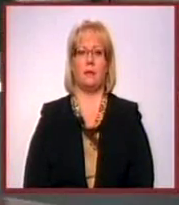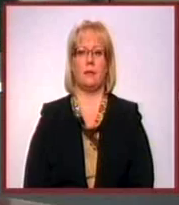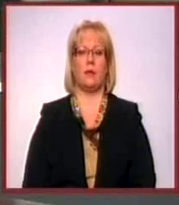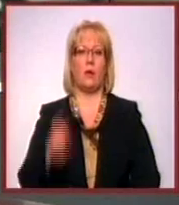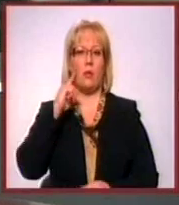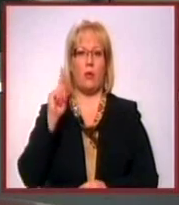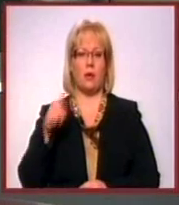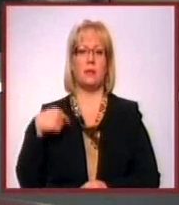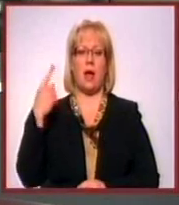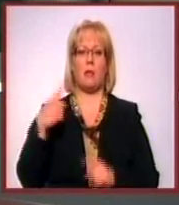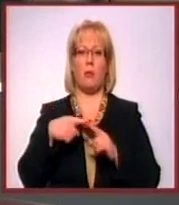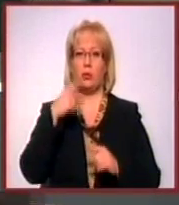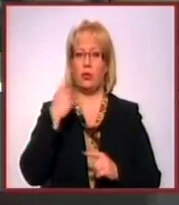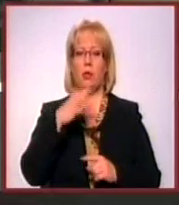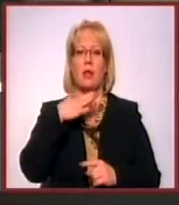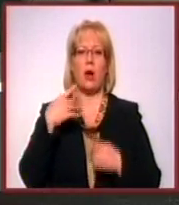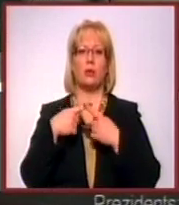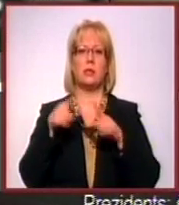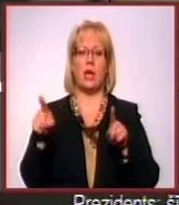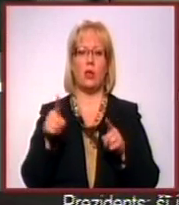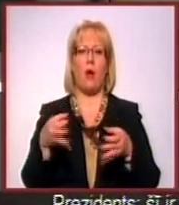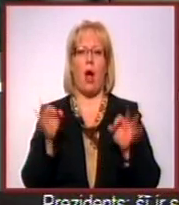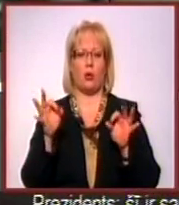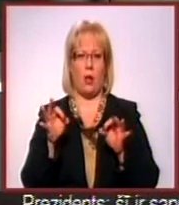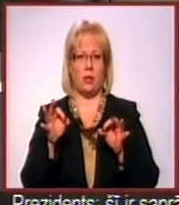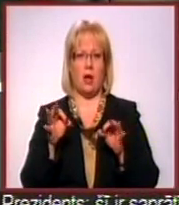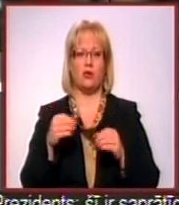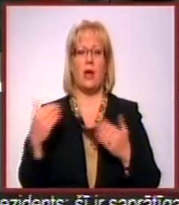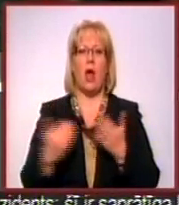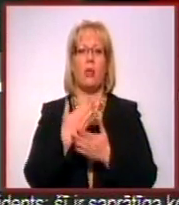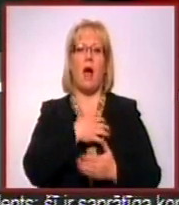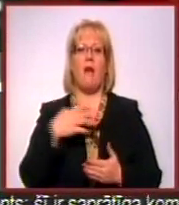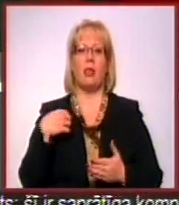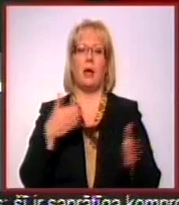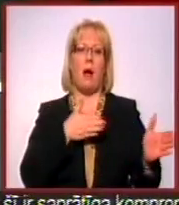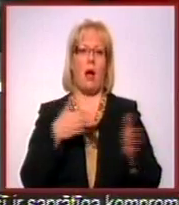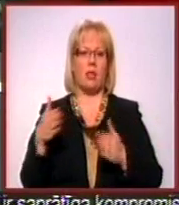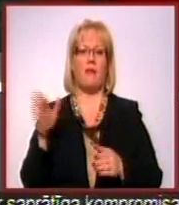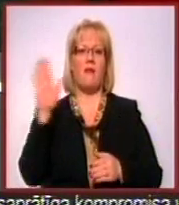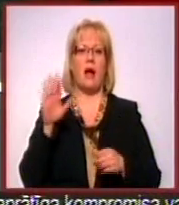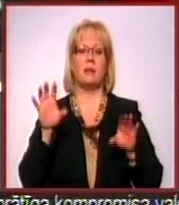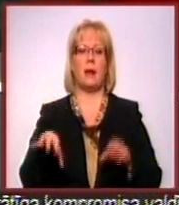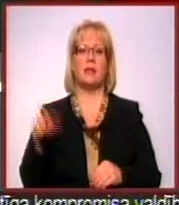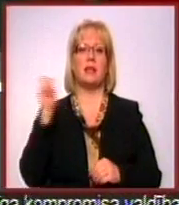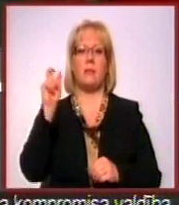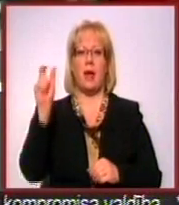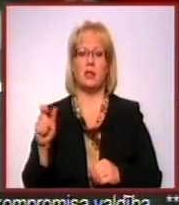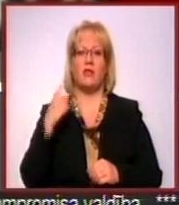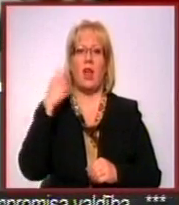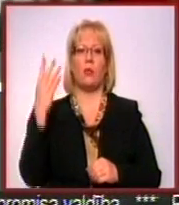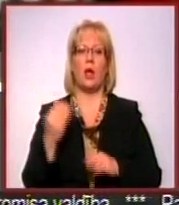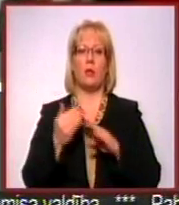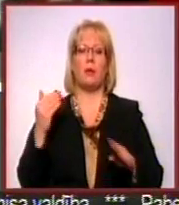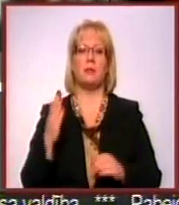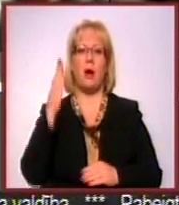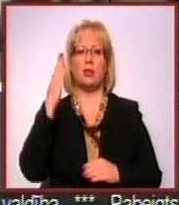Un, protams, nākamajā pusstundā arī daudz citu aktualitāšu. Jaunā valdība gatava. Valsts prezidents Andris Bērziņš dienu pirms